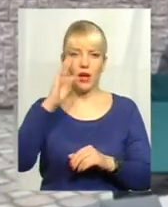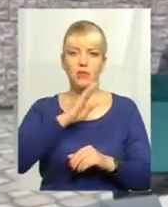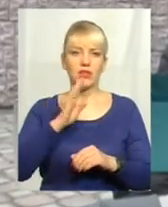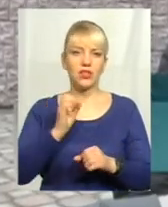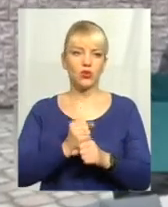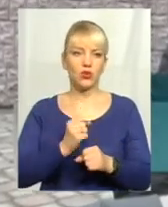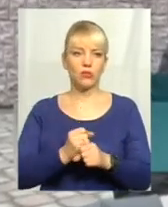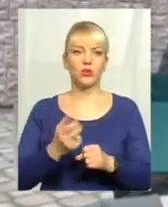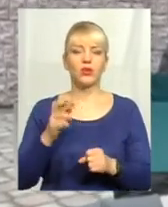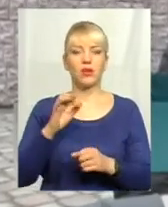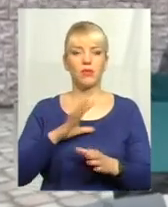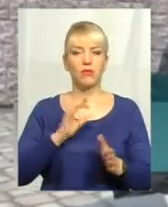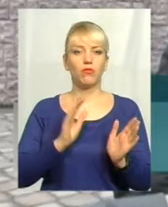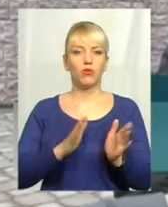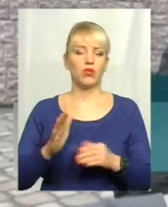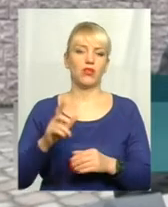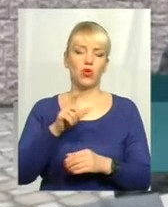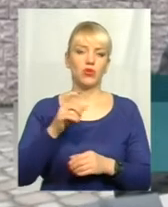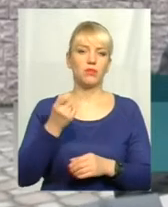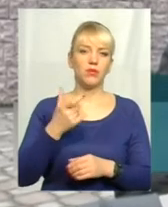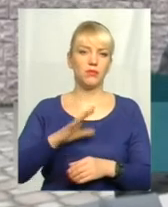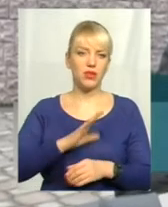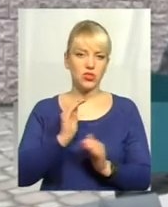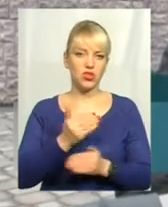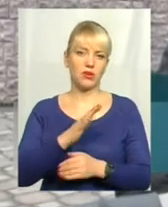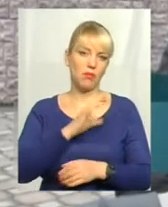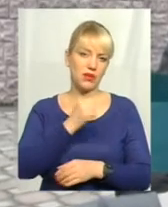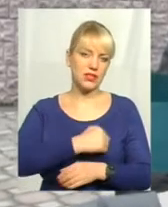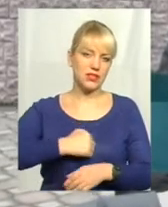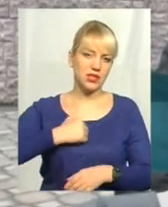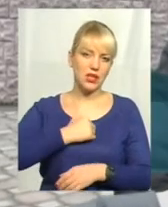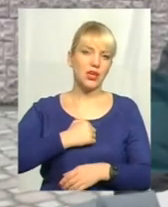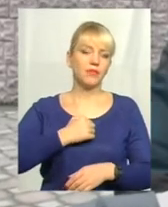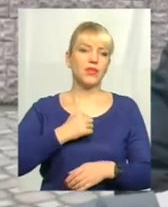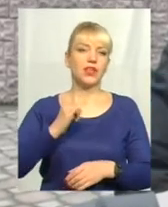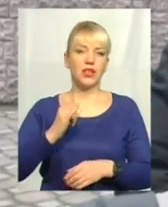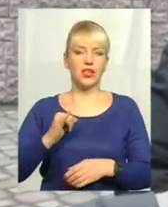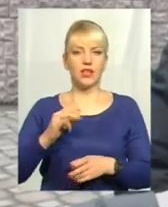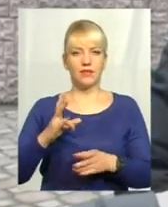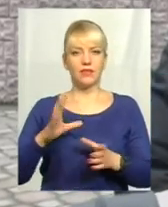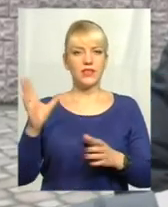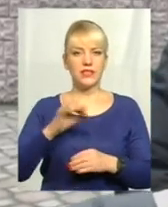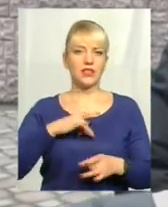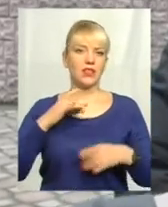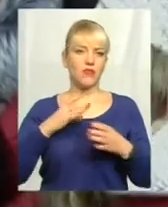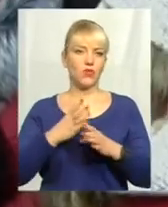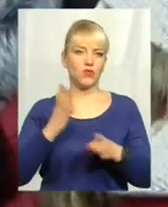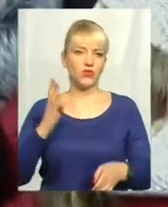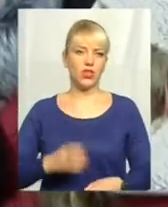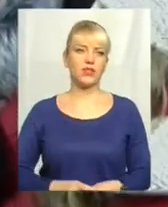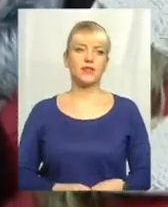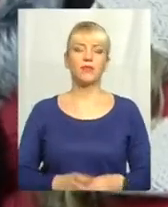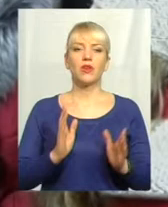можливо, у людей було б менше озлобленості чи якоїсь негативи, тому що наліквізовані в черзі всі до преділа.